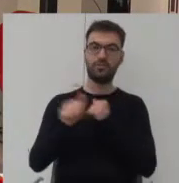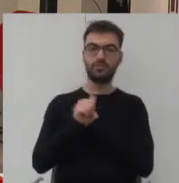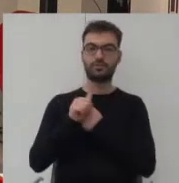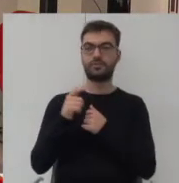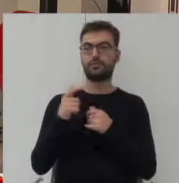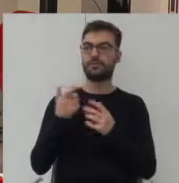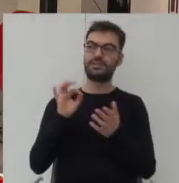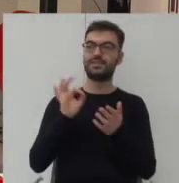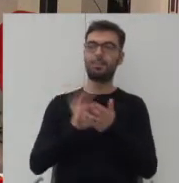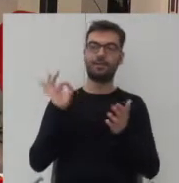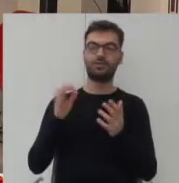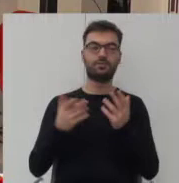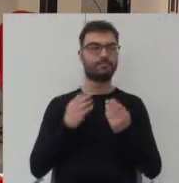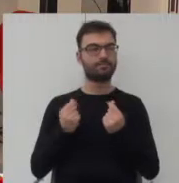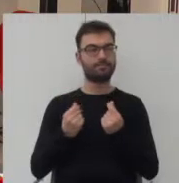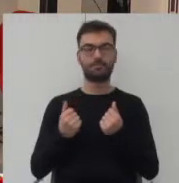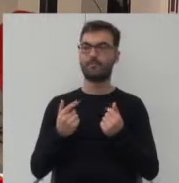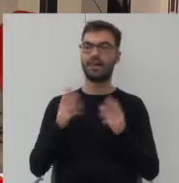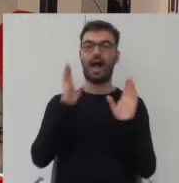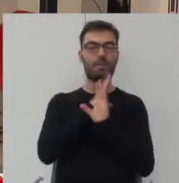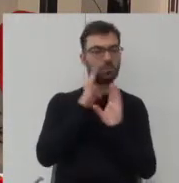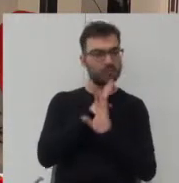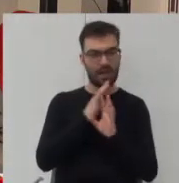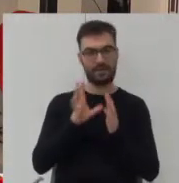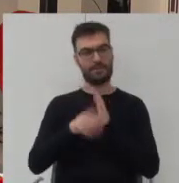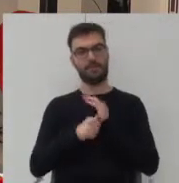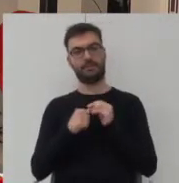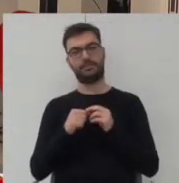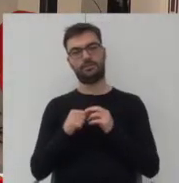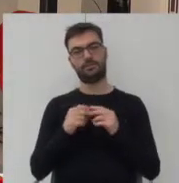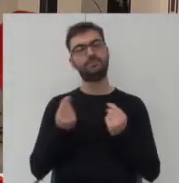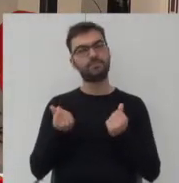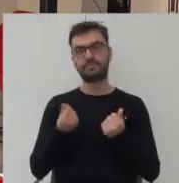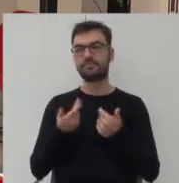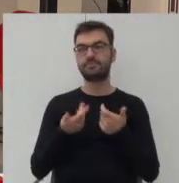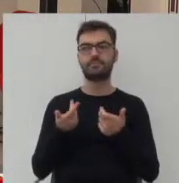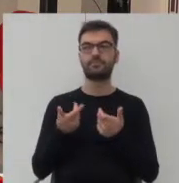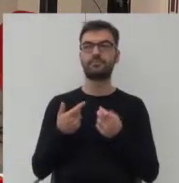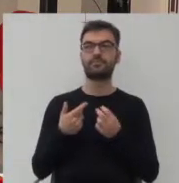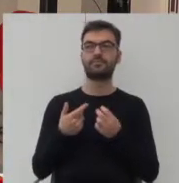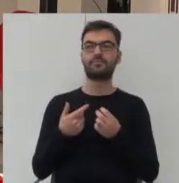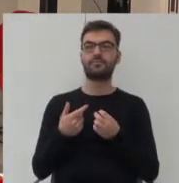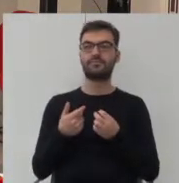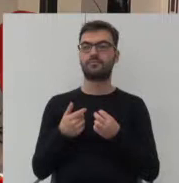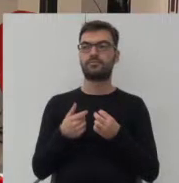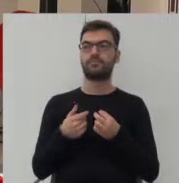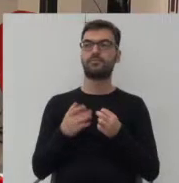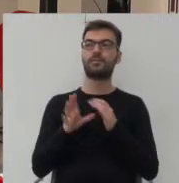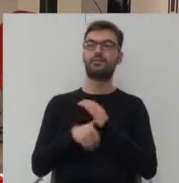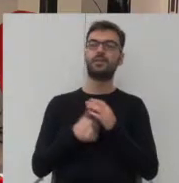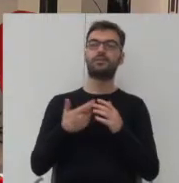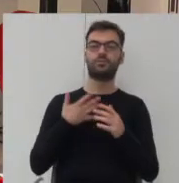zapewnienie nastroju takiego miasta, żeby ono było jakby